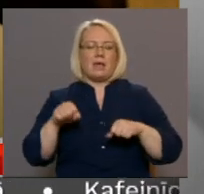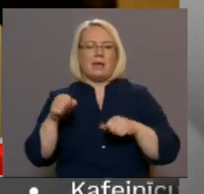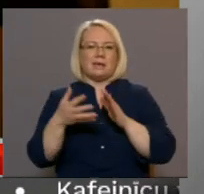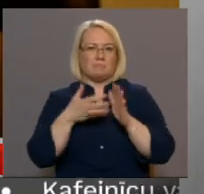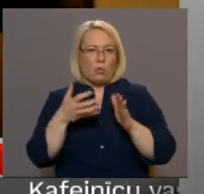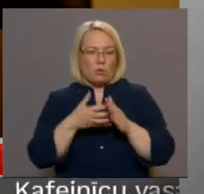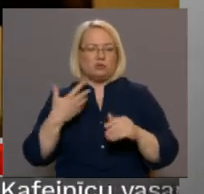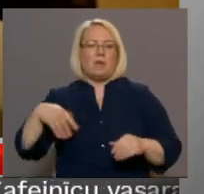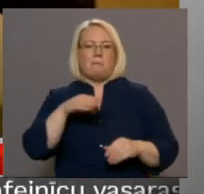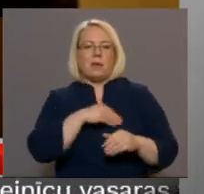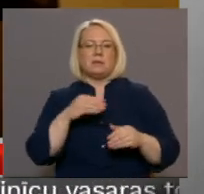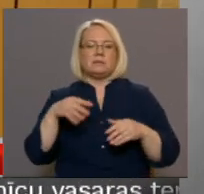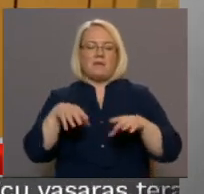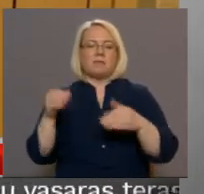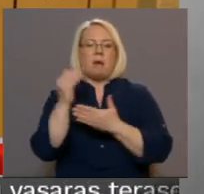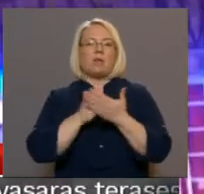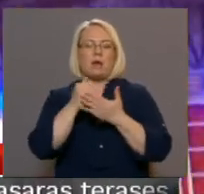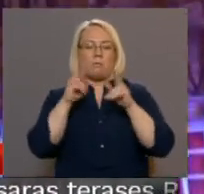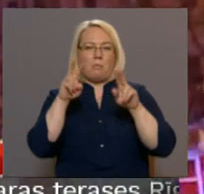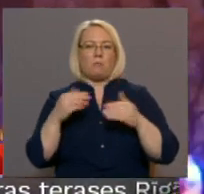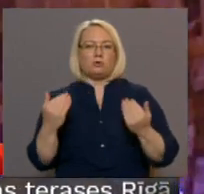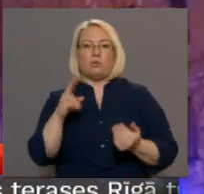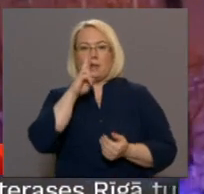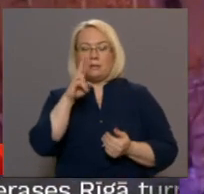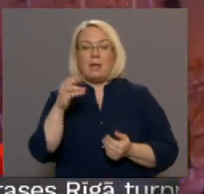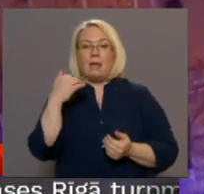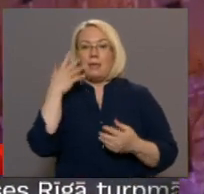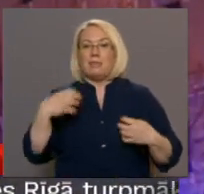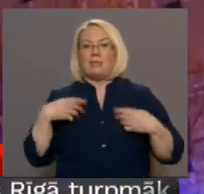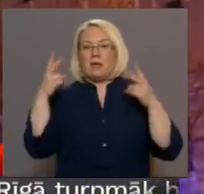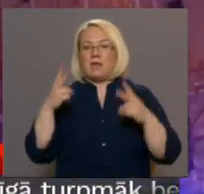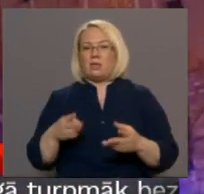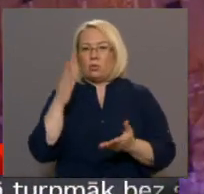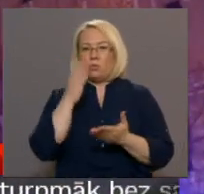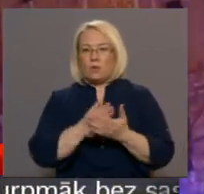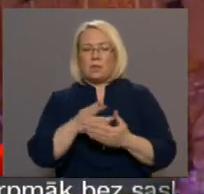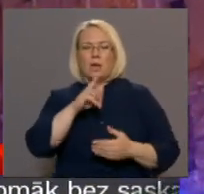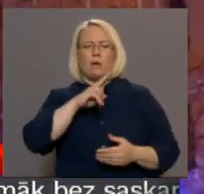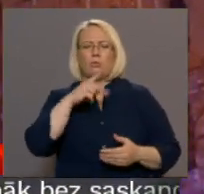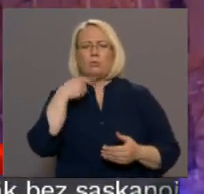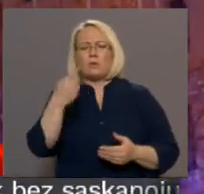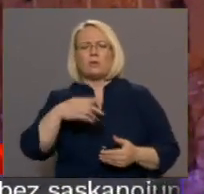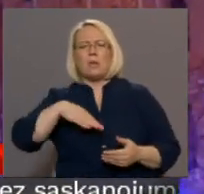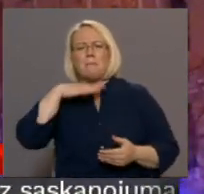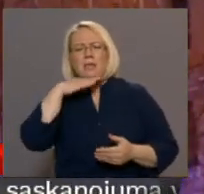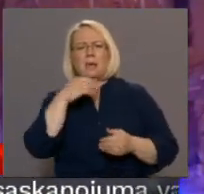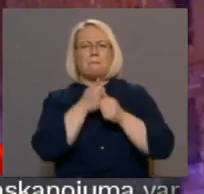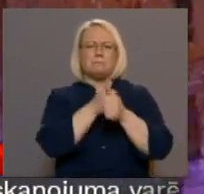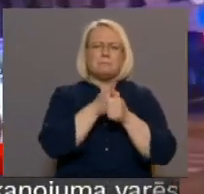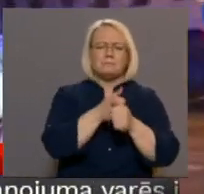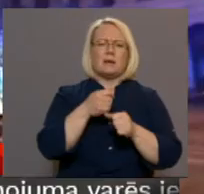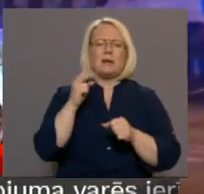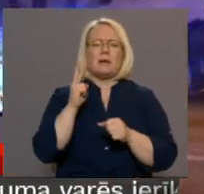veiksim atkārtotas pārbaudas vēl šundē. Kopš traģēdīs vairāk kārt norādīts uz nepietiekamām pilnvarām uzraugošajām